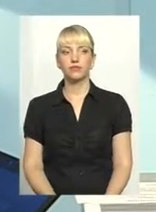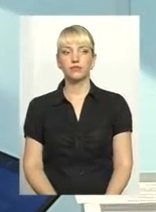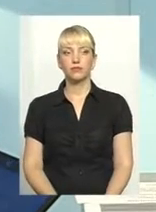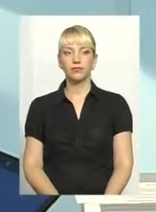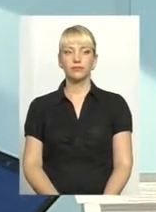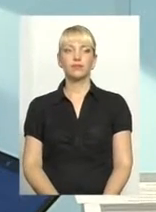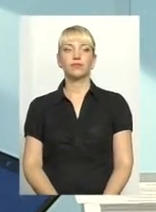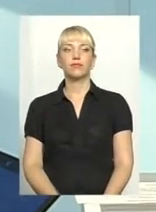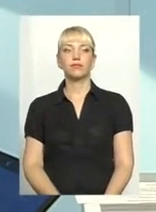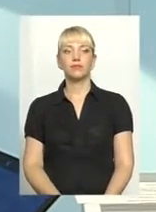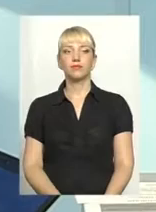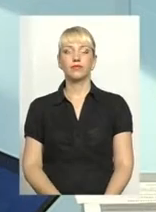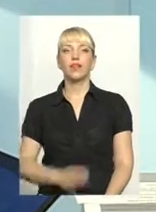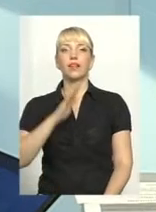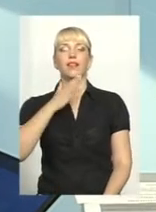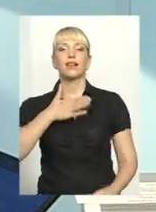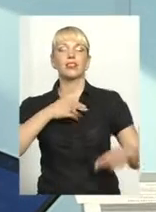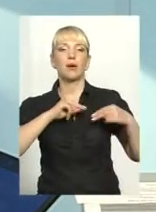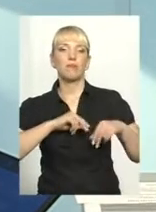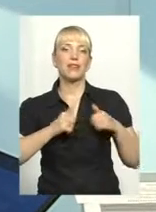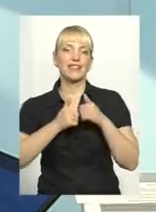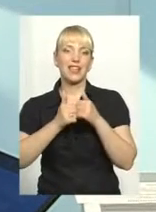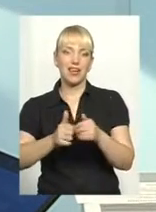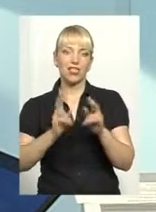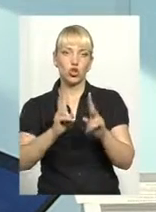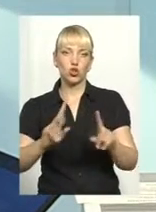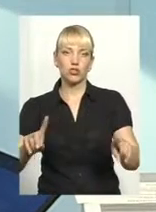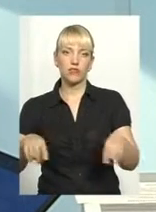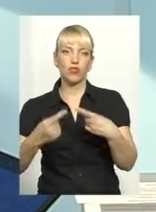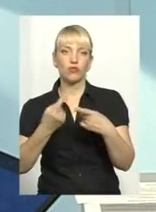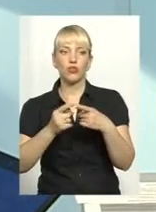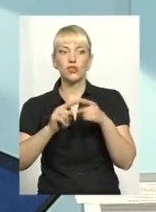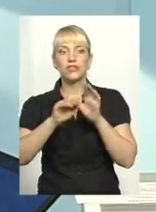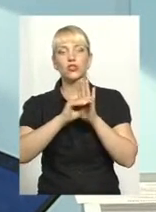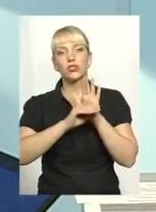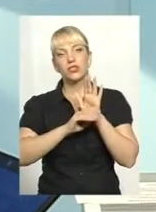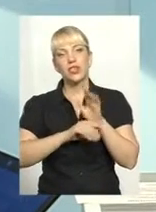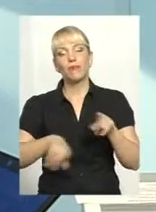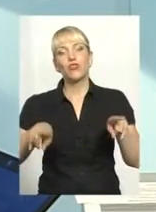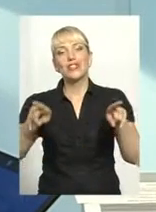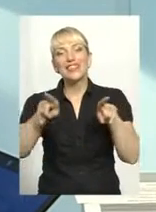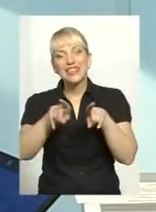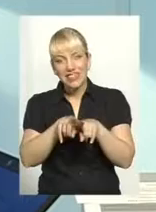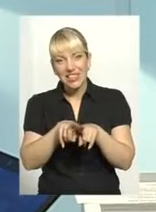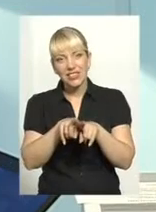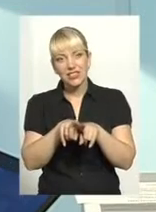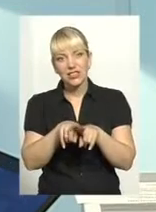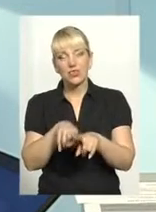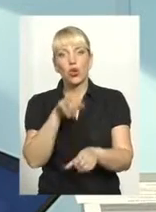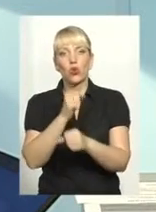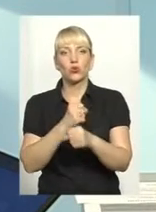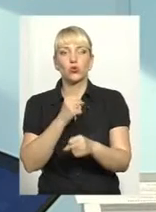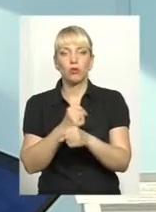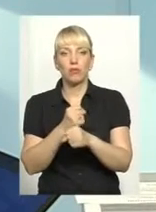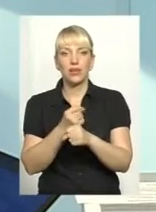наші партнери, які створювали дану систему, вони таким чином розробили